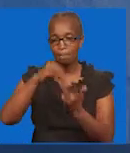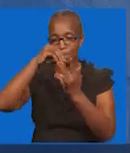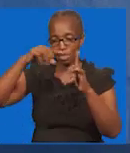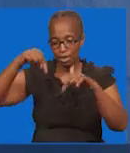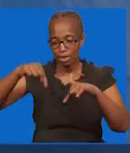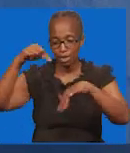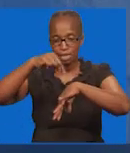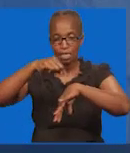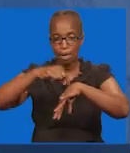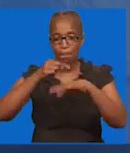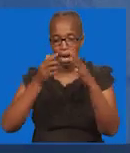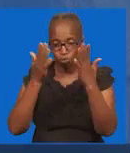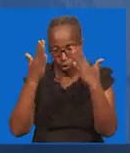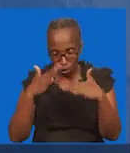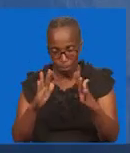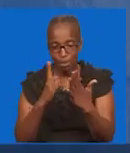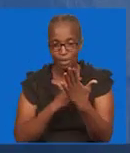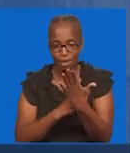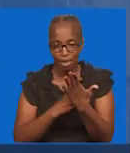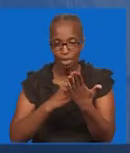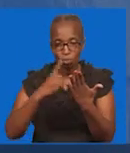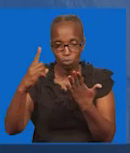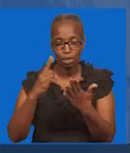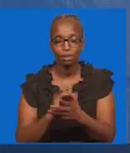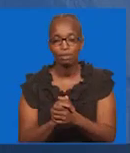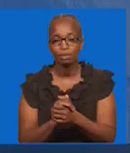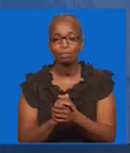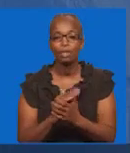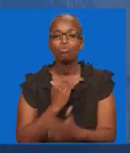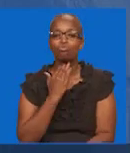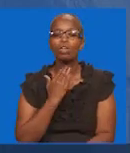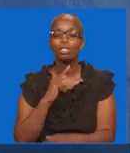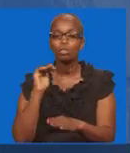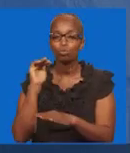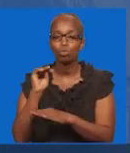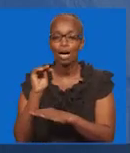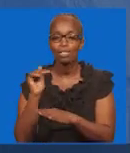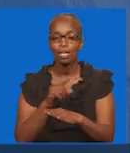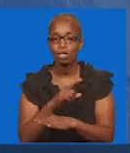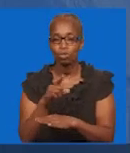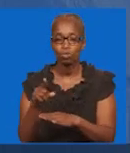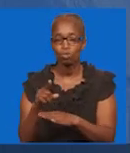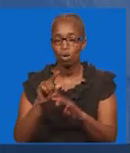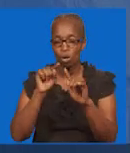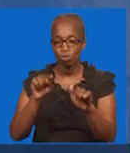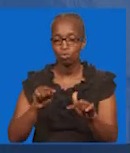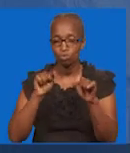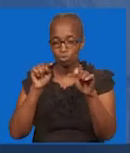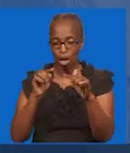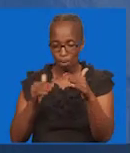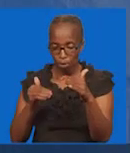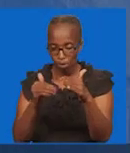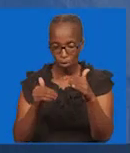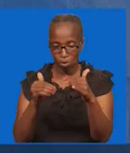Kama vili ambavya mekua kifanya kuanzia yonjuma tatu, nikijuana kwa mimi ya kwamba Utaweza kubarikiwa